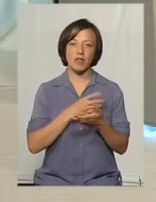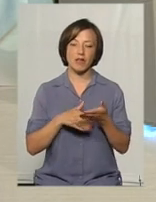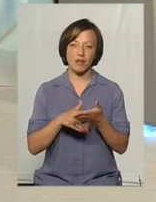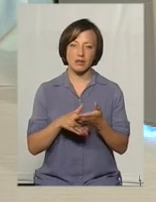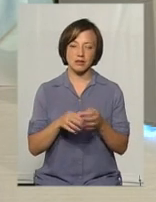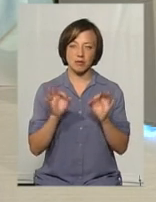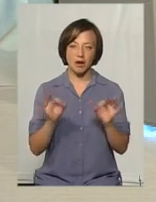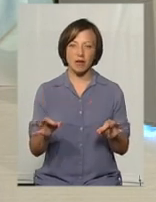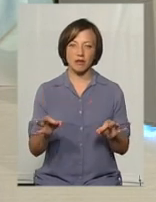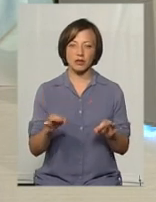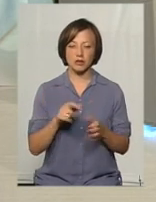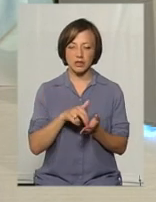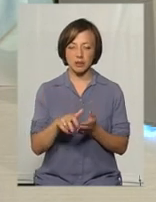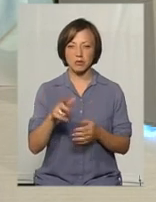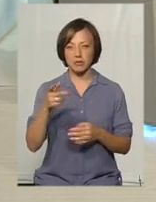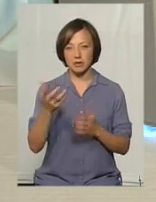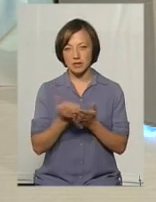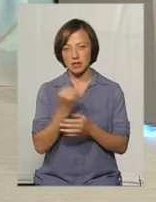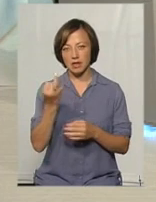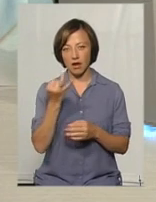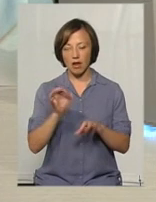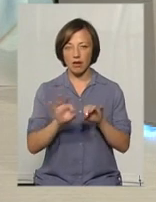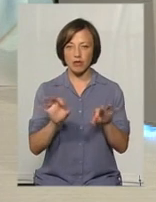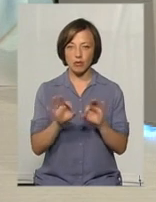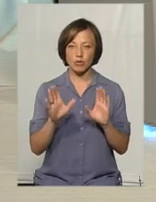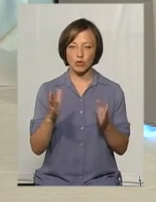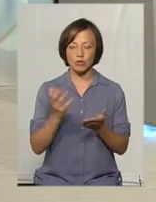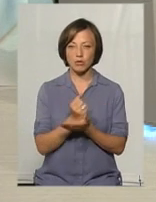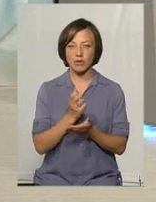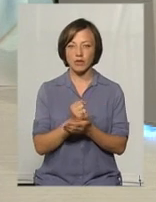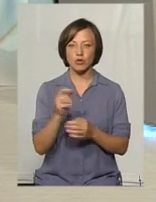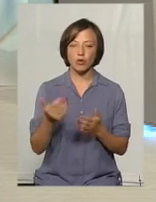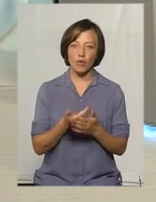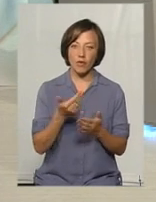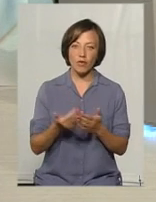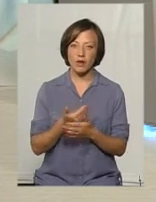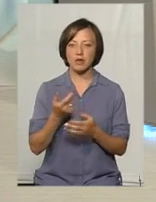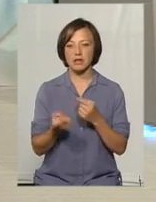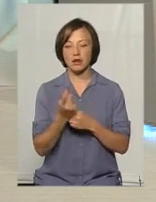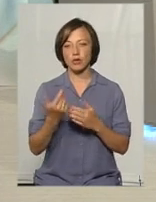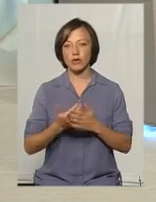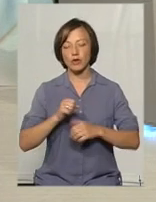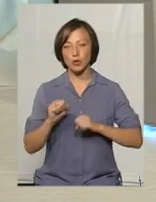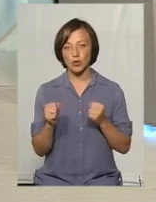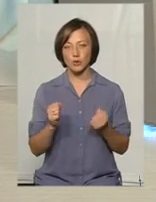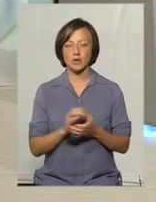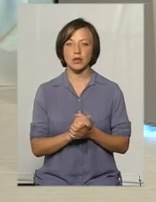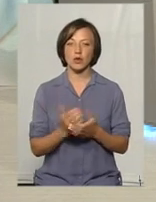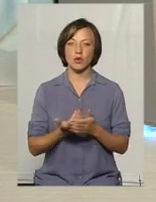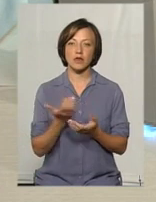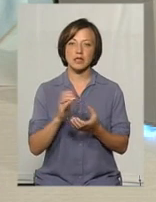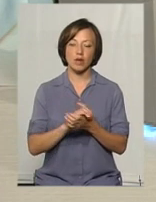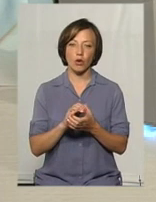мотивація до того, що ти йдеш за знаннями, там буде цікаво, ти будеш здобувати щось нове, там в тебе з'являться нові друзі. Нові